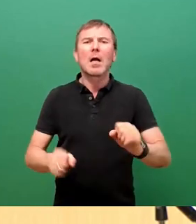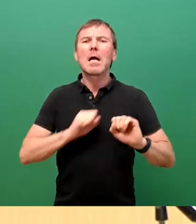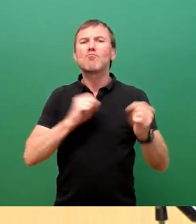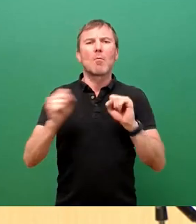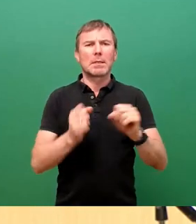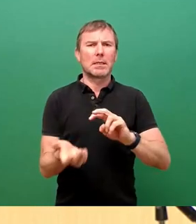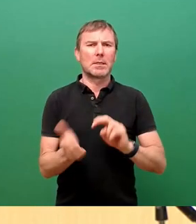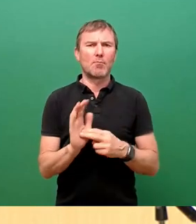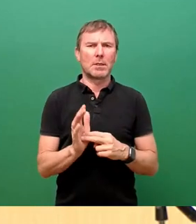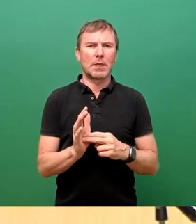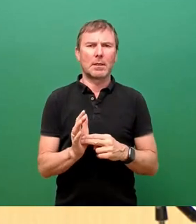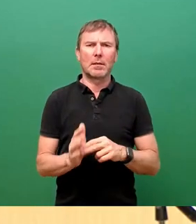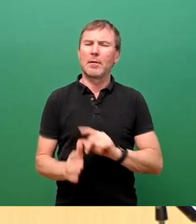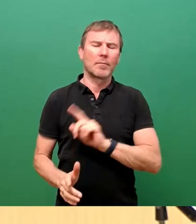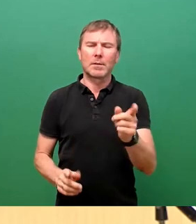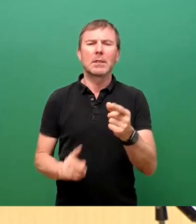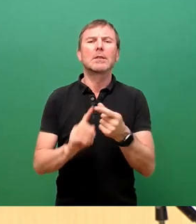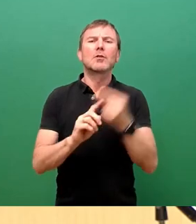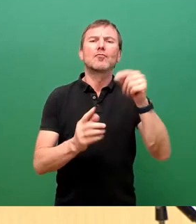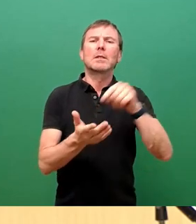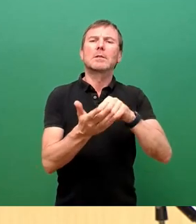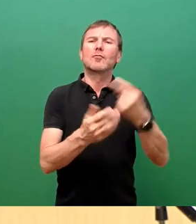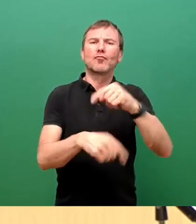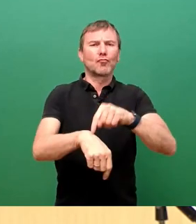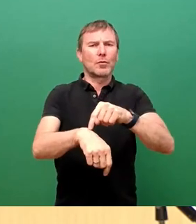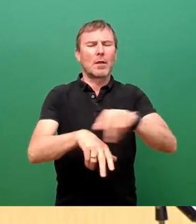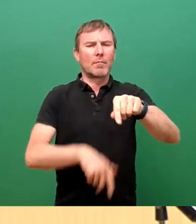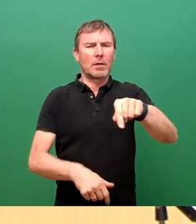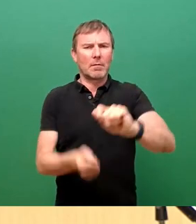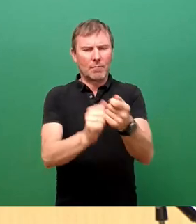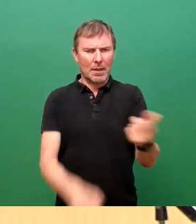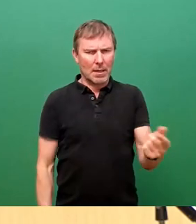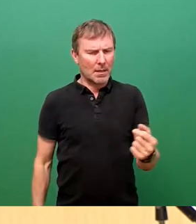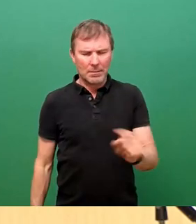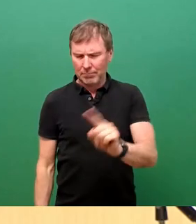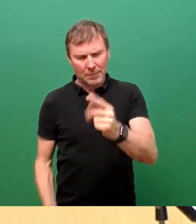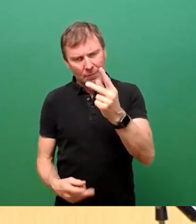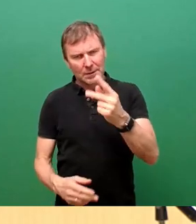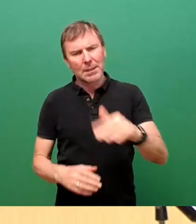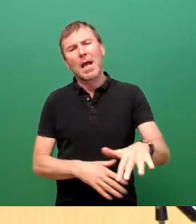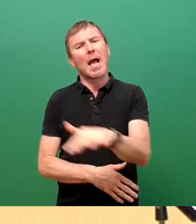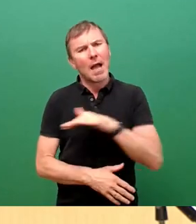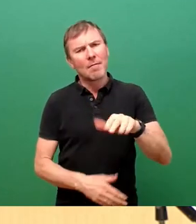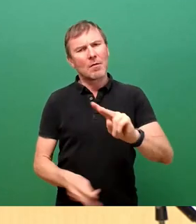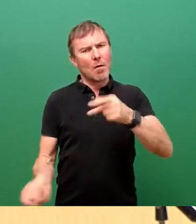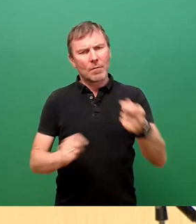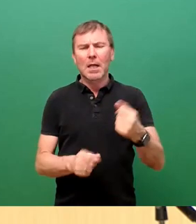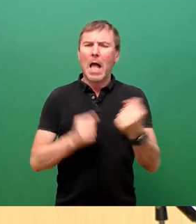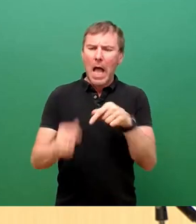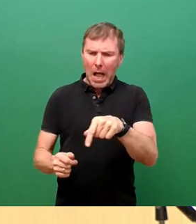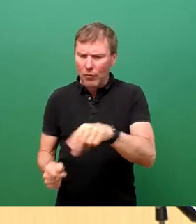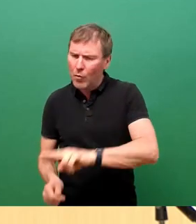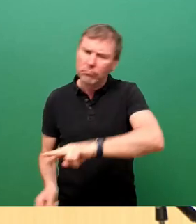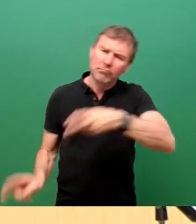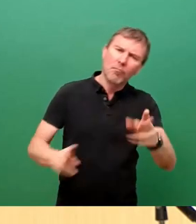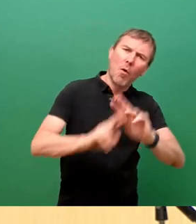nicht die Spitzenstunde zum Totschlagargument gegen jeden Wandel macht, die Flächen umverteilt vom Auto zum Umweltverbund und